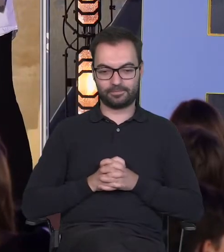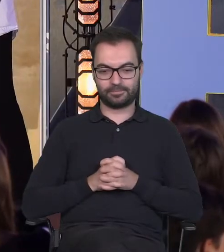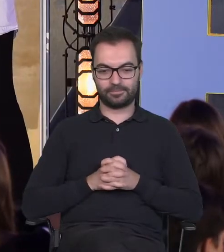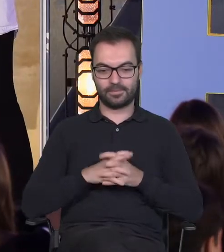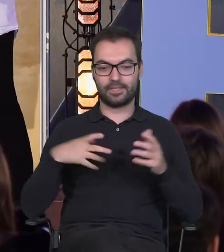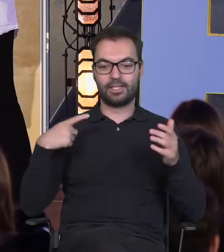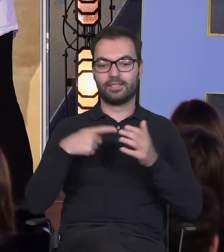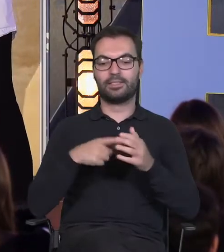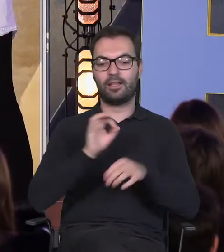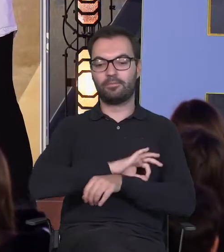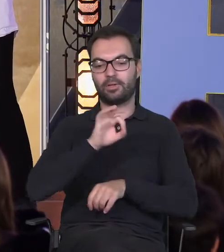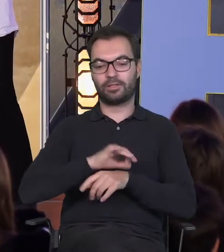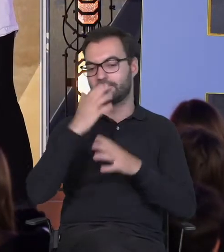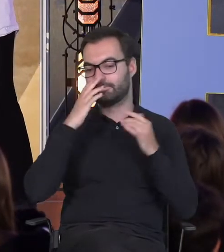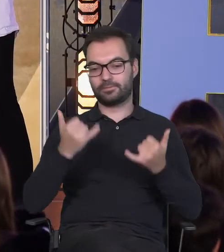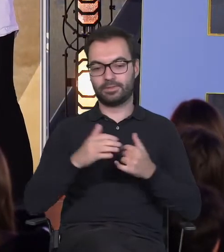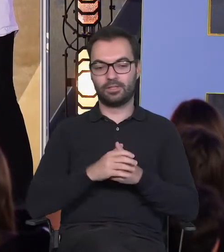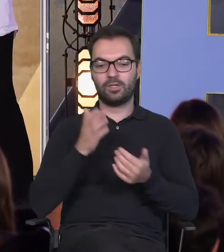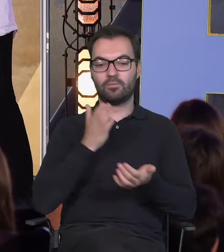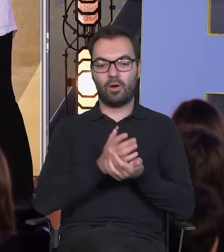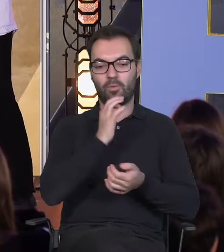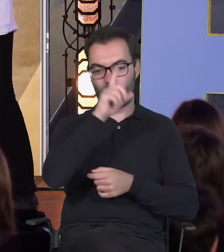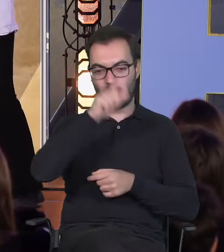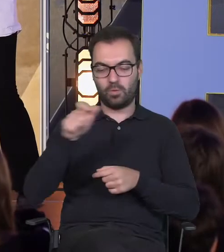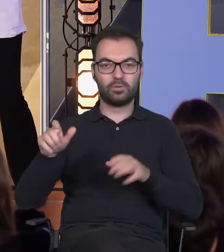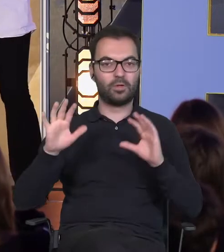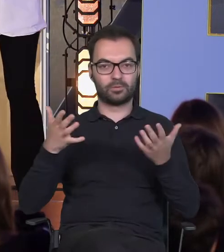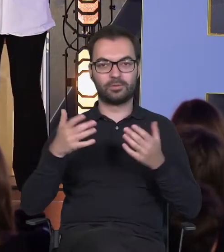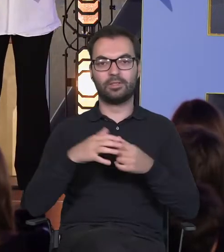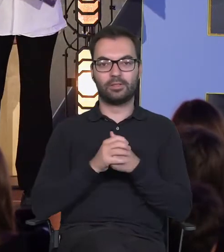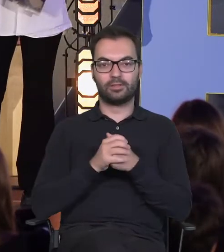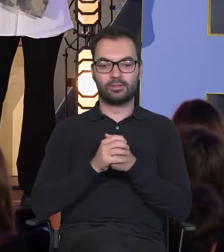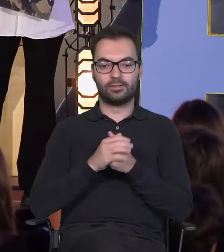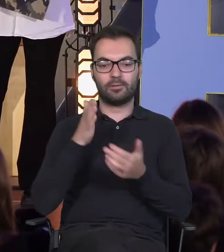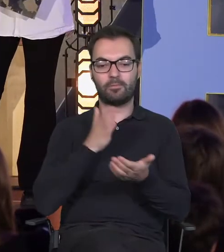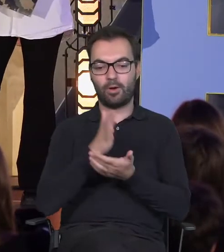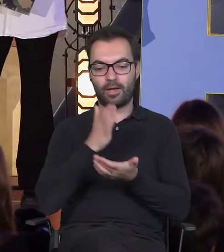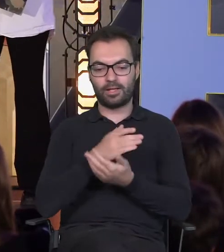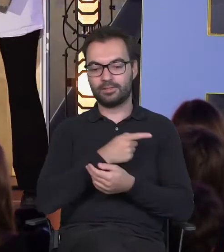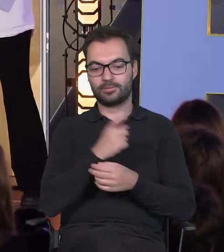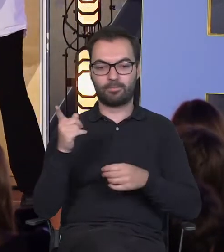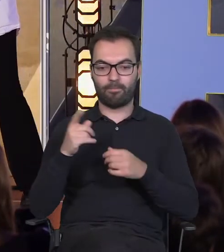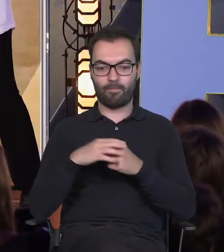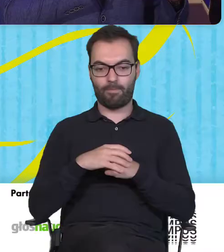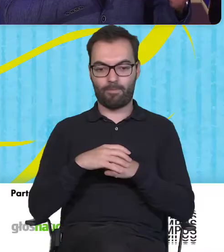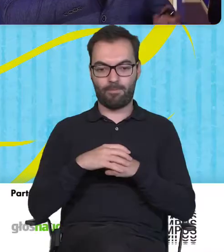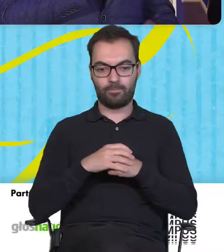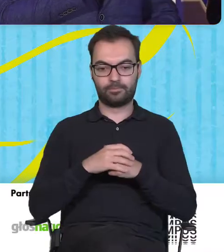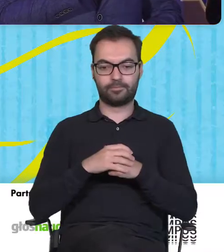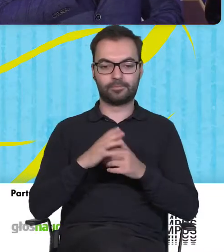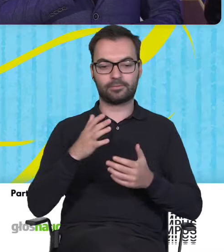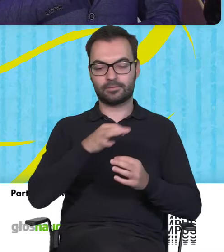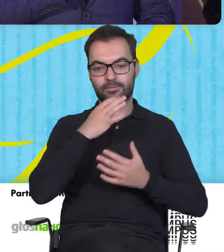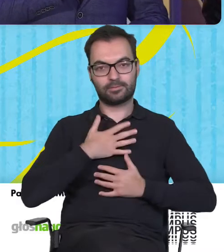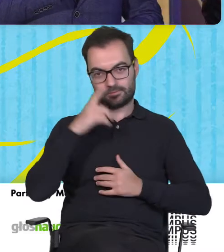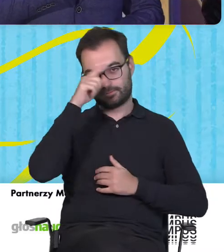Celem naszego projektu jest pomoc młodym ludziom, a dokładnie pomoc w ich dobrostanie